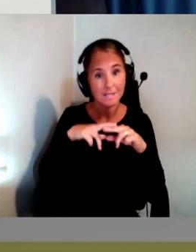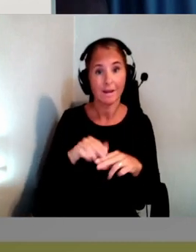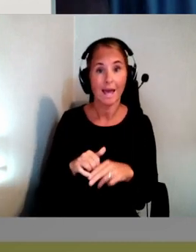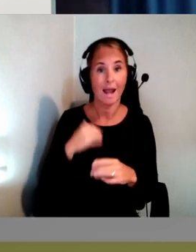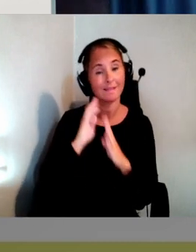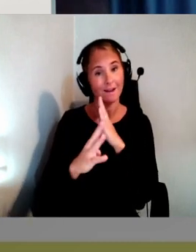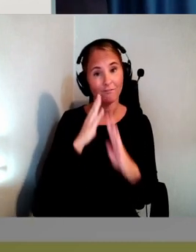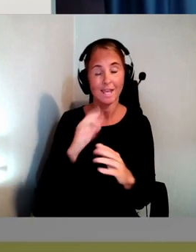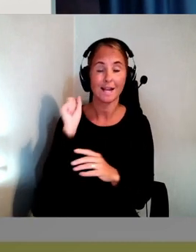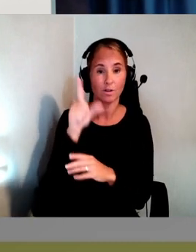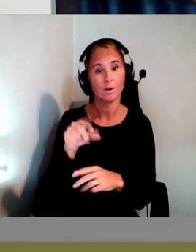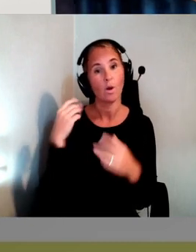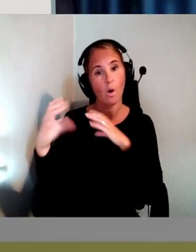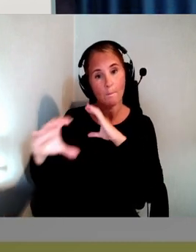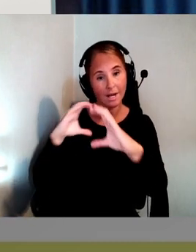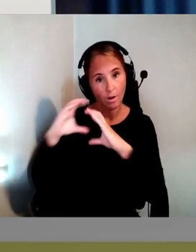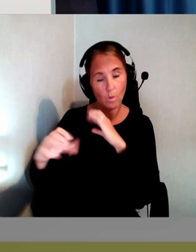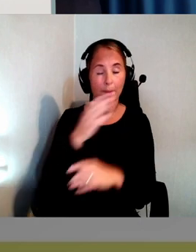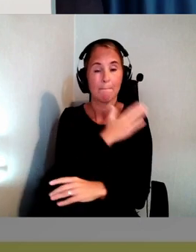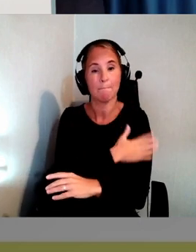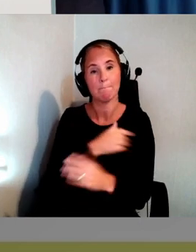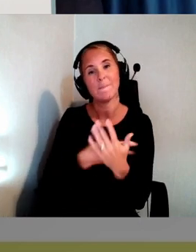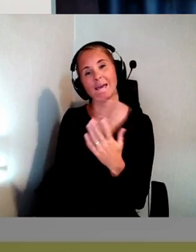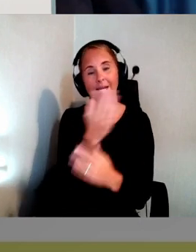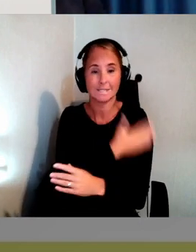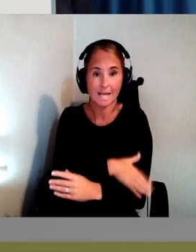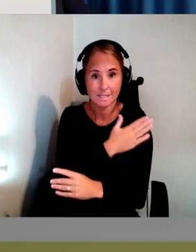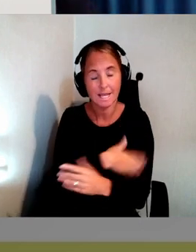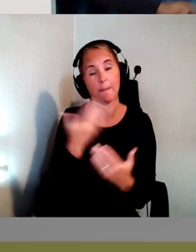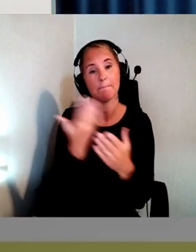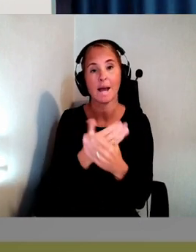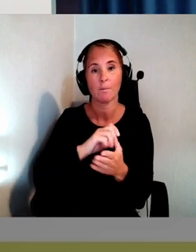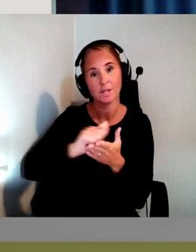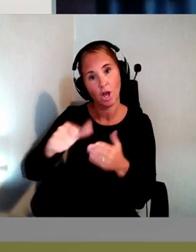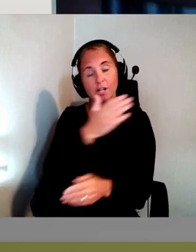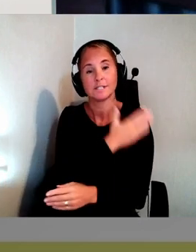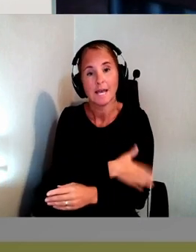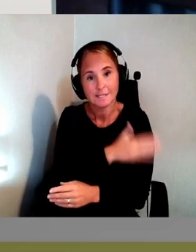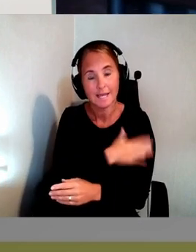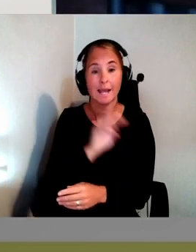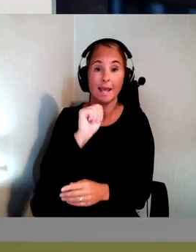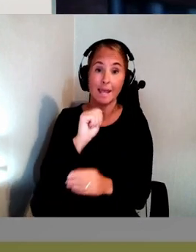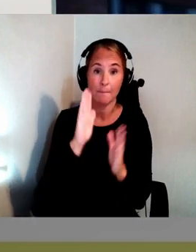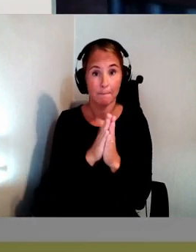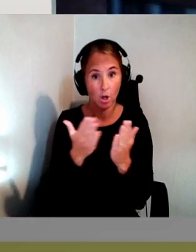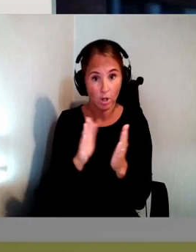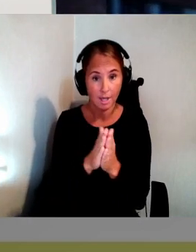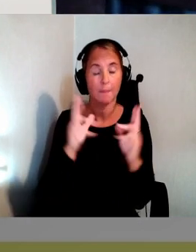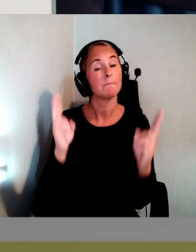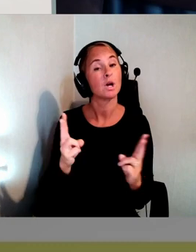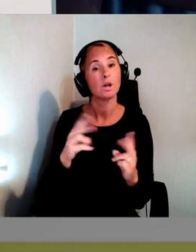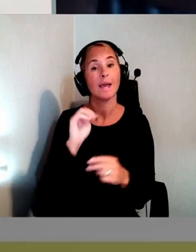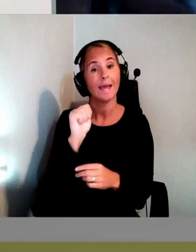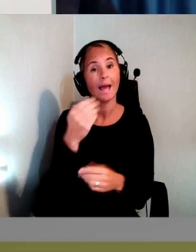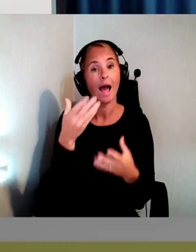kommunikation, medietjänster, olika slag, bank och betalningstjänster, e-böcker och så e-handel.